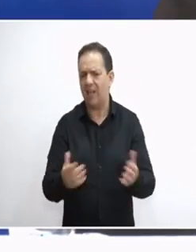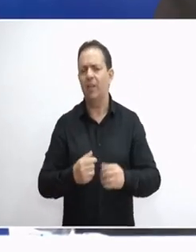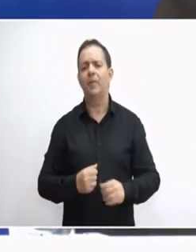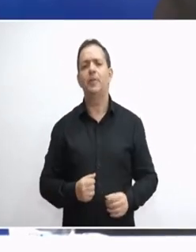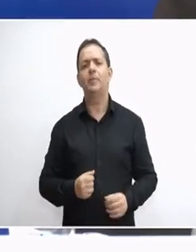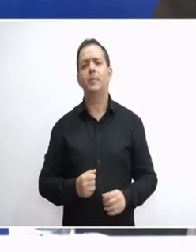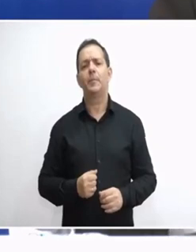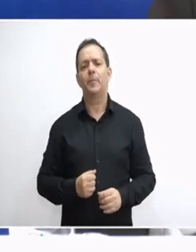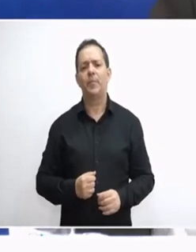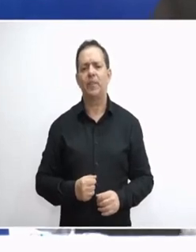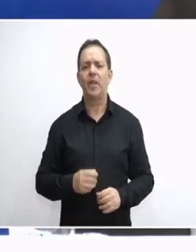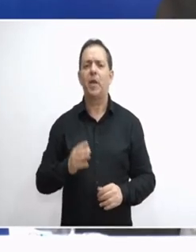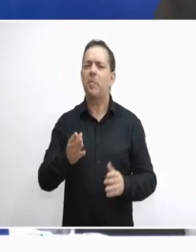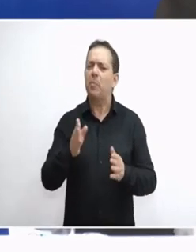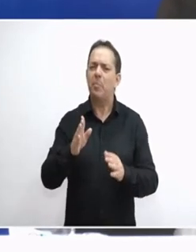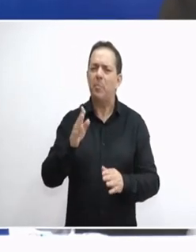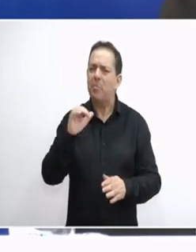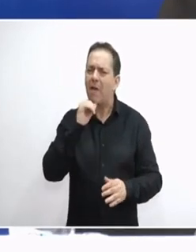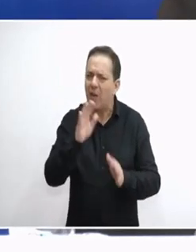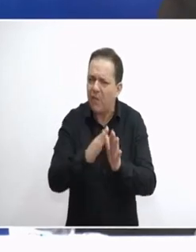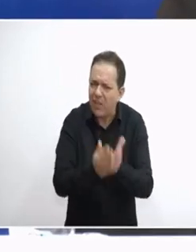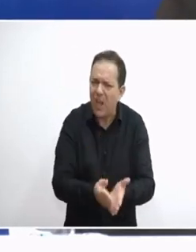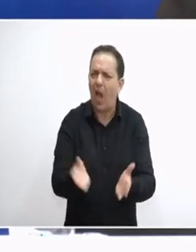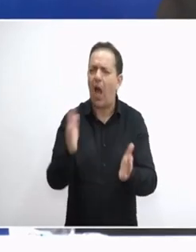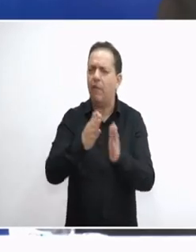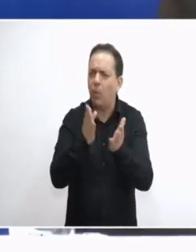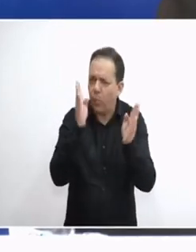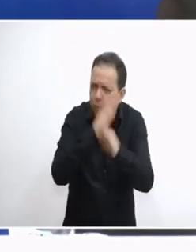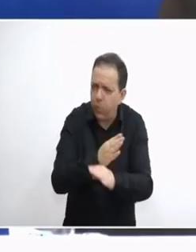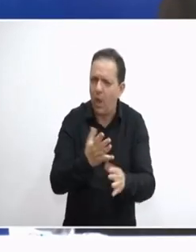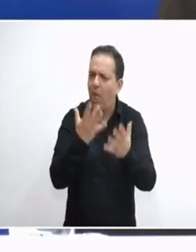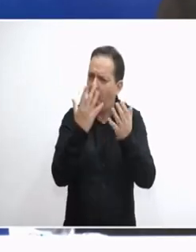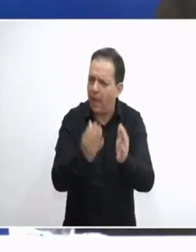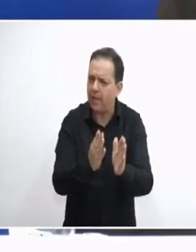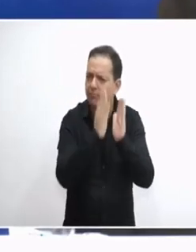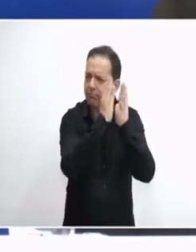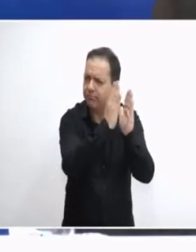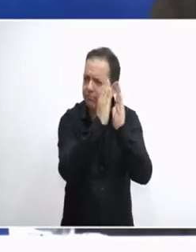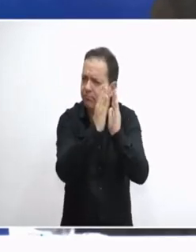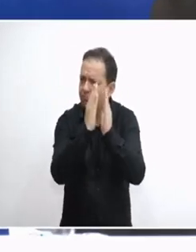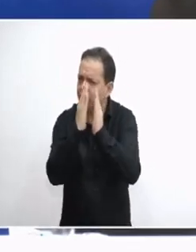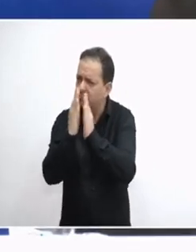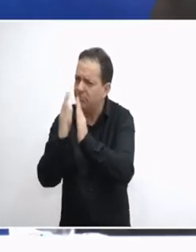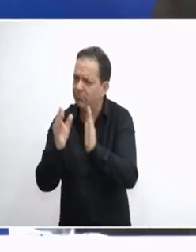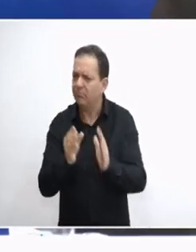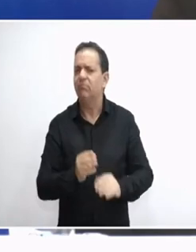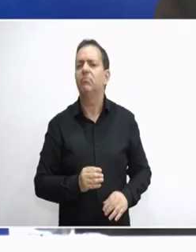τα Black Book και άλλα βιβλία που ο πλανήτης κρατάει